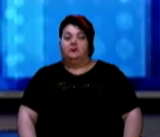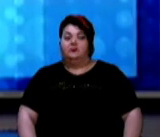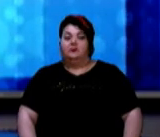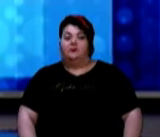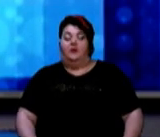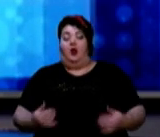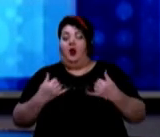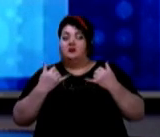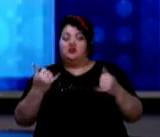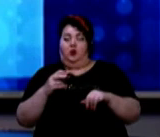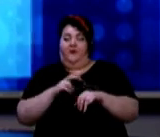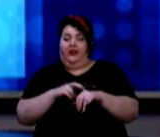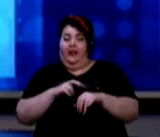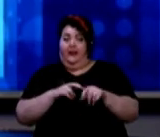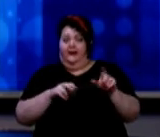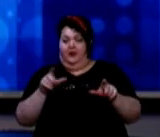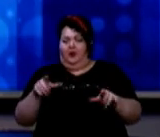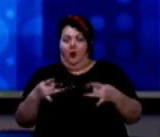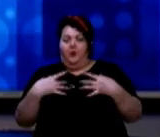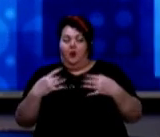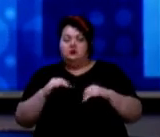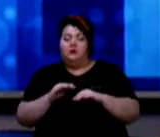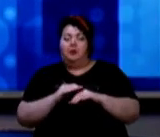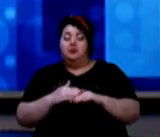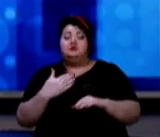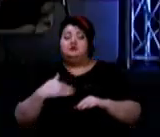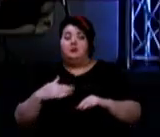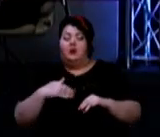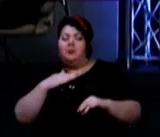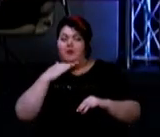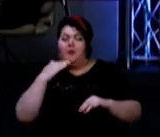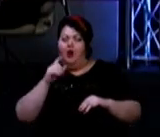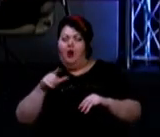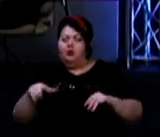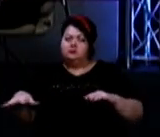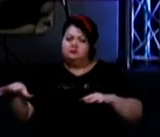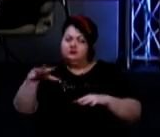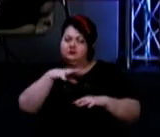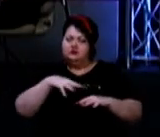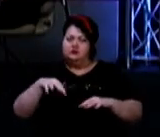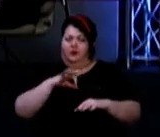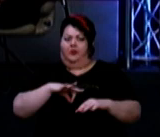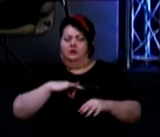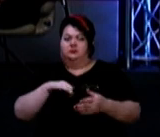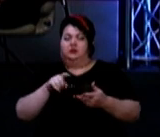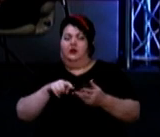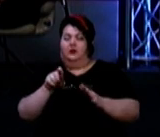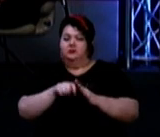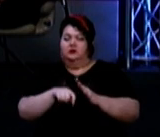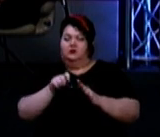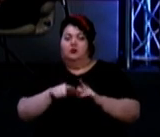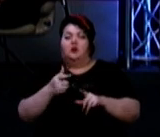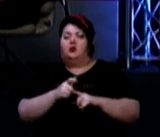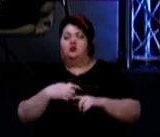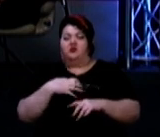Сановні лікарі, поясніть, будь ласка, для чого запроваджувати в Україні масове тестування на коронавірус? Так, масове тестування в Україні – це дуже